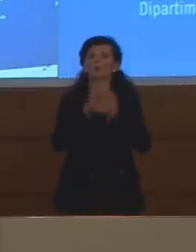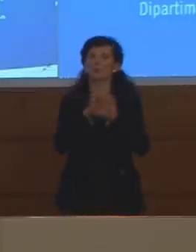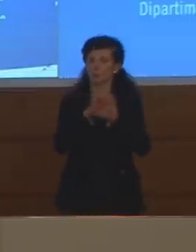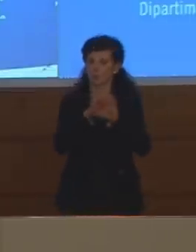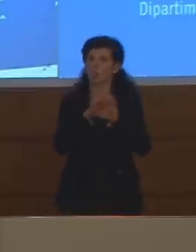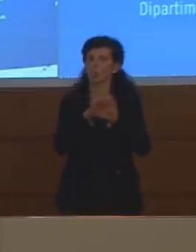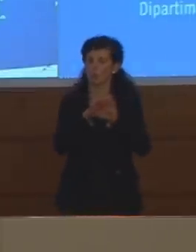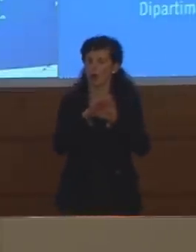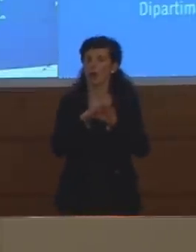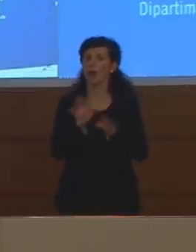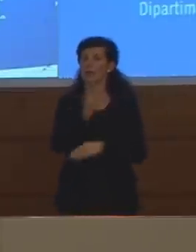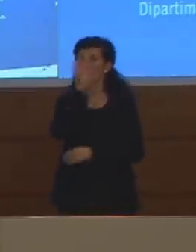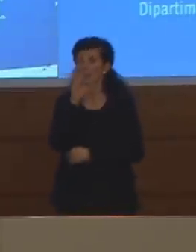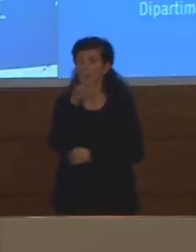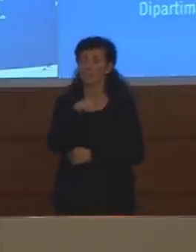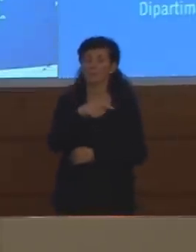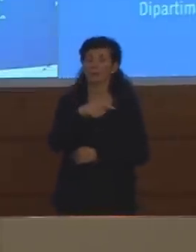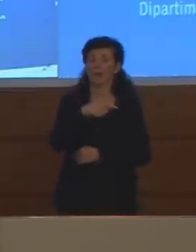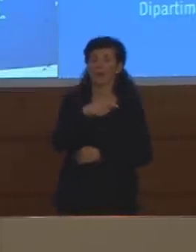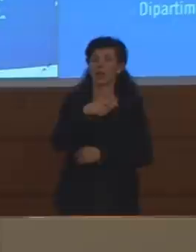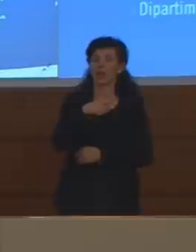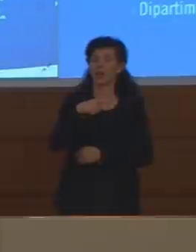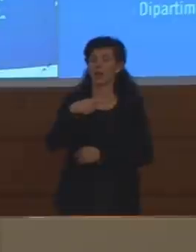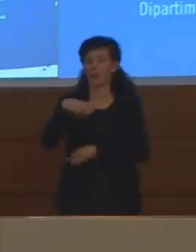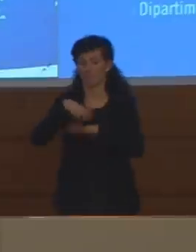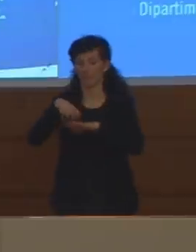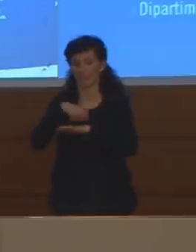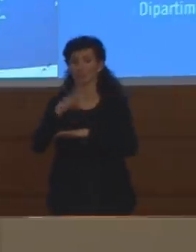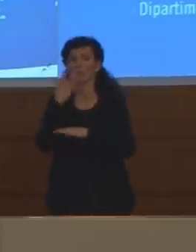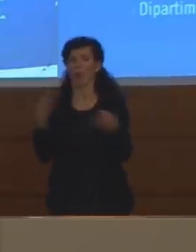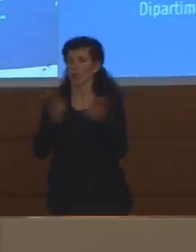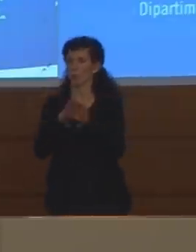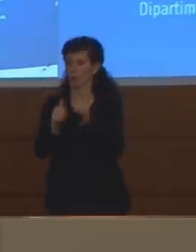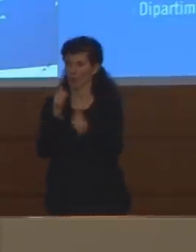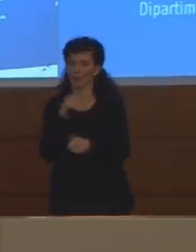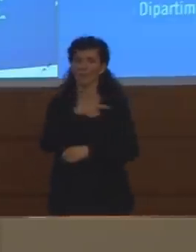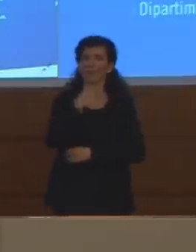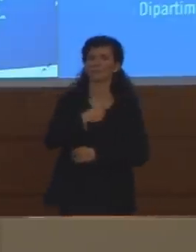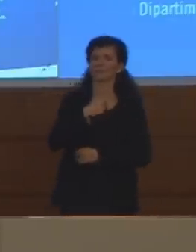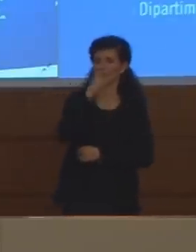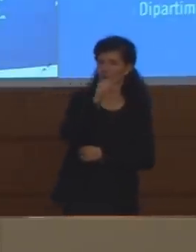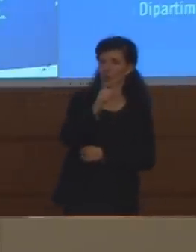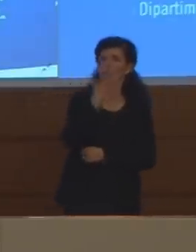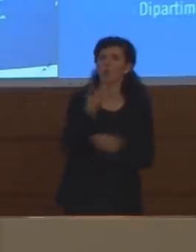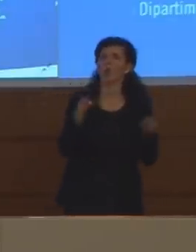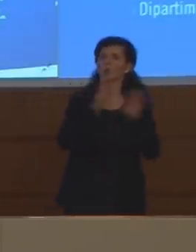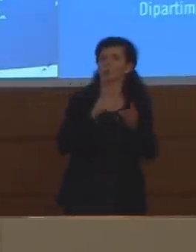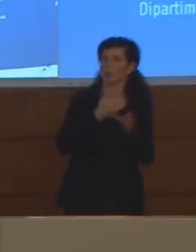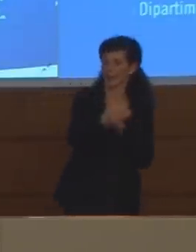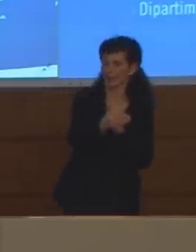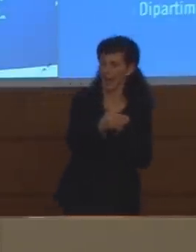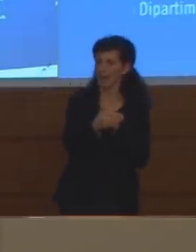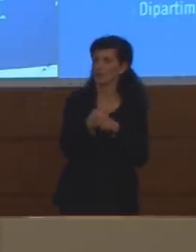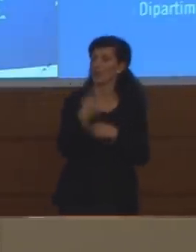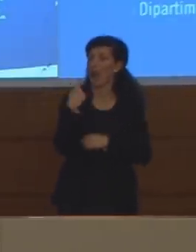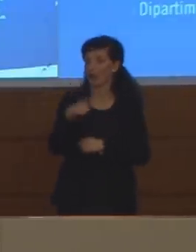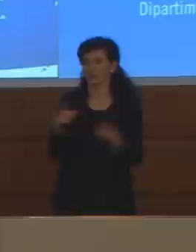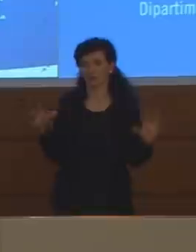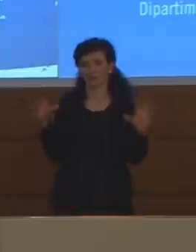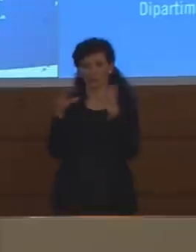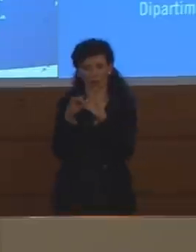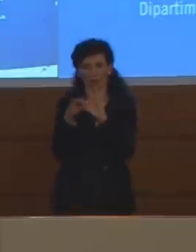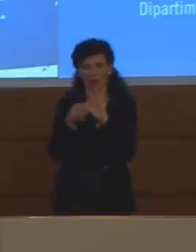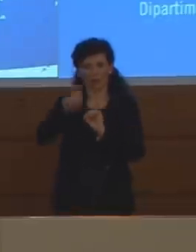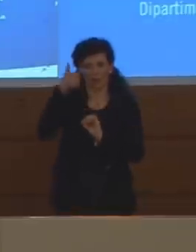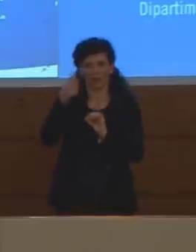più intenzionato a chiudere prima invece il Presidente del Consiglio più tardi e questa domanda si collega alla precedente e